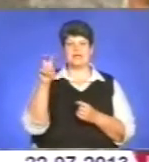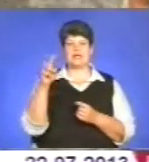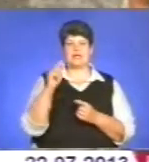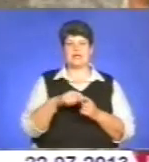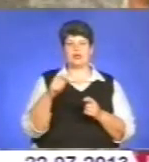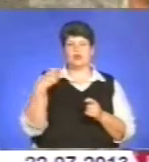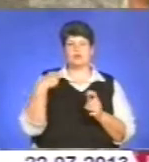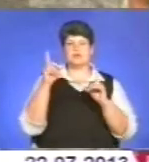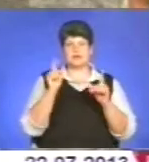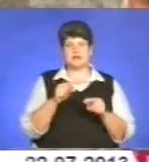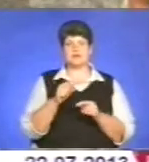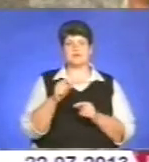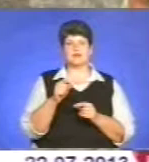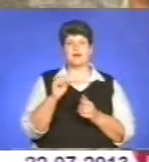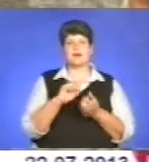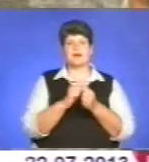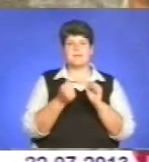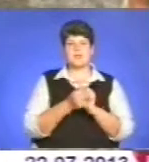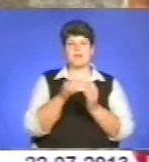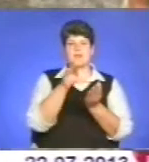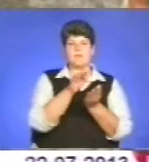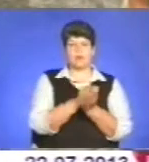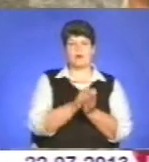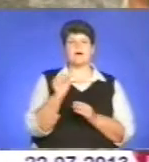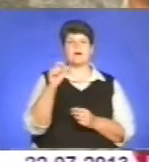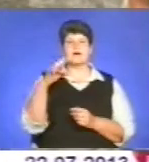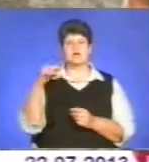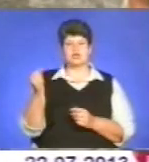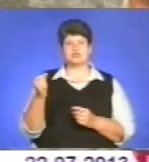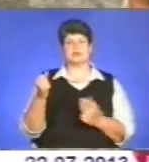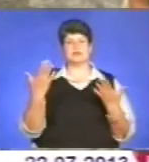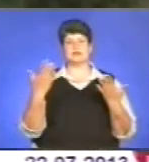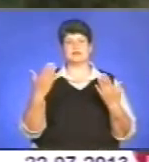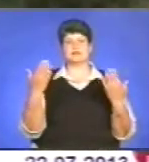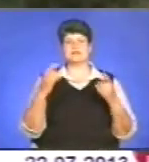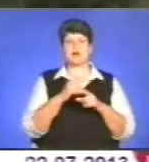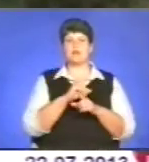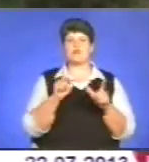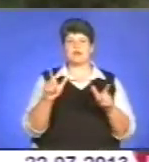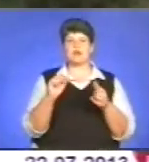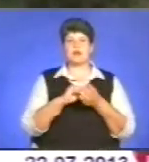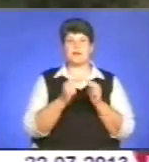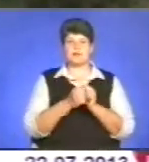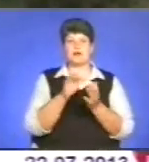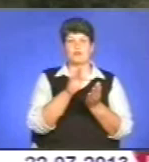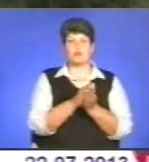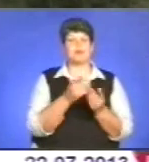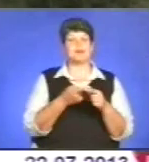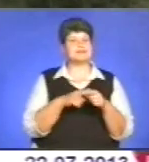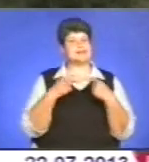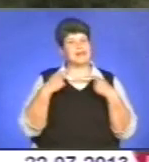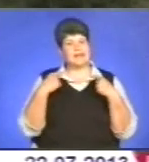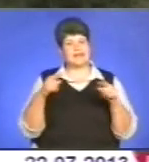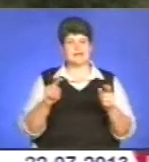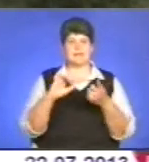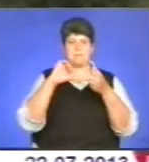державний степовий заповідник Кам'яні могили та археологічний заповідник Кам'яна могила. Хоч звучить схоже, але це різні пам'ятки.